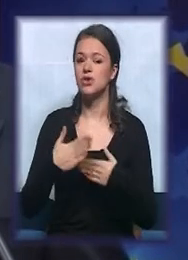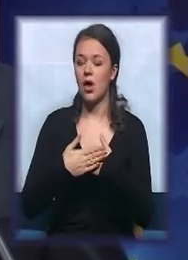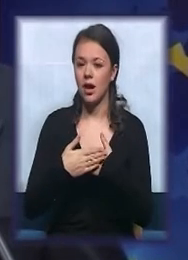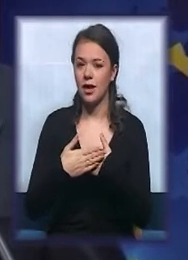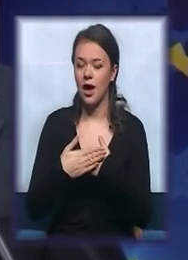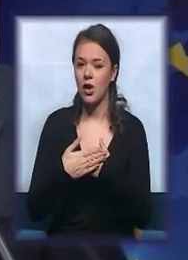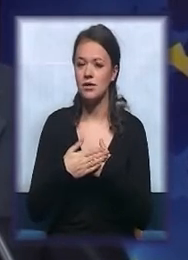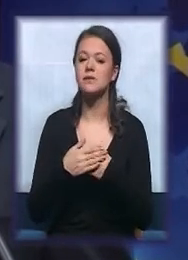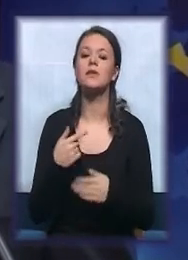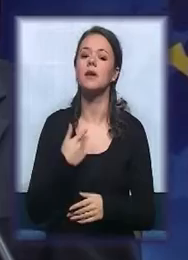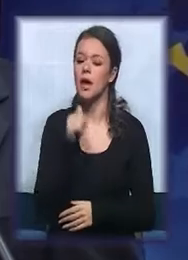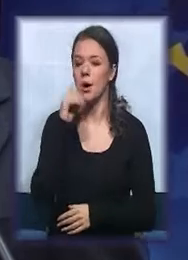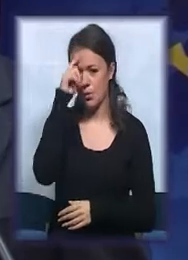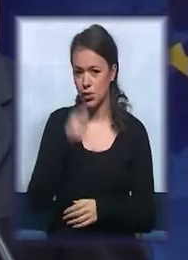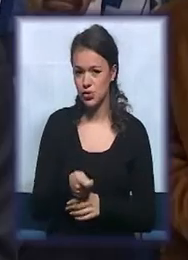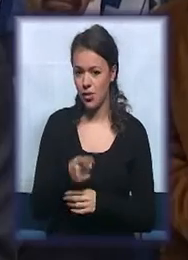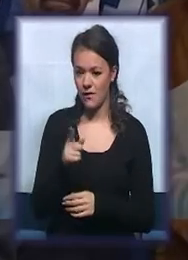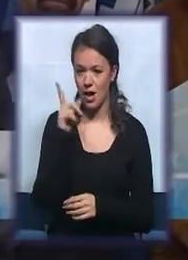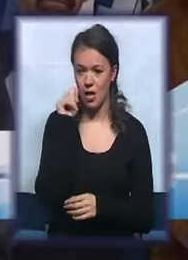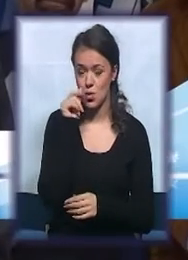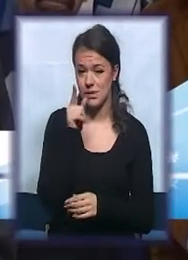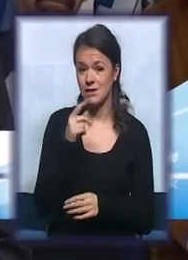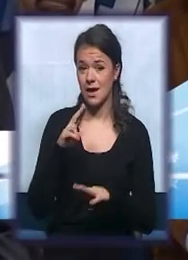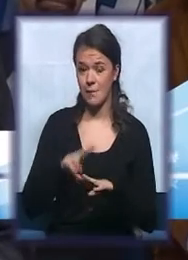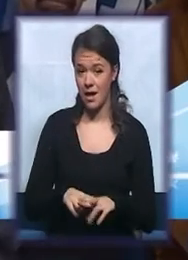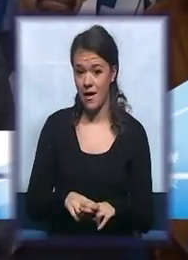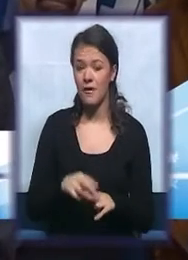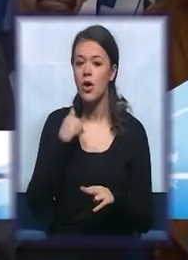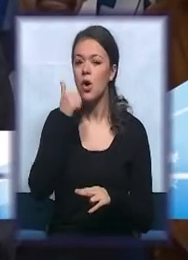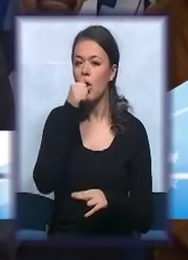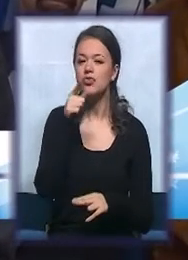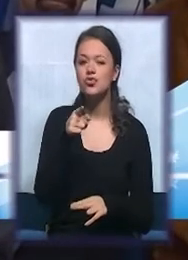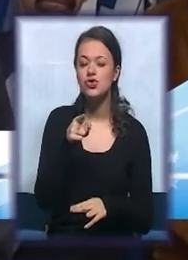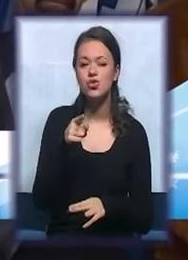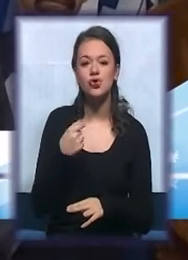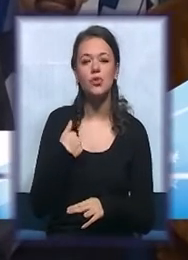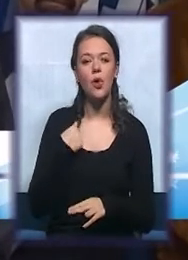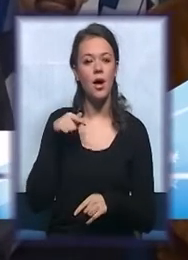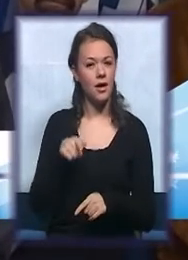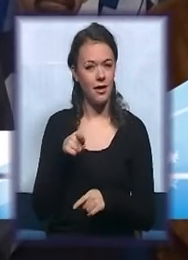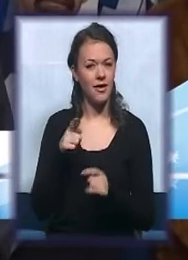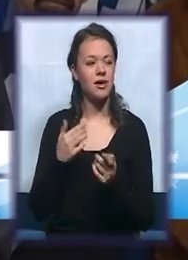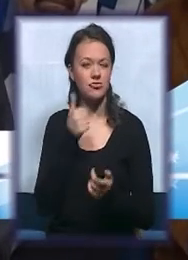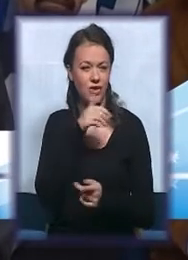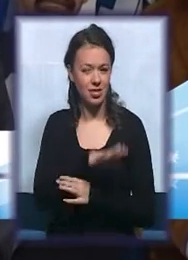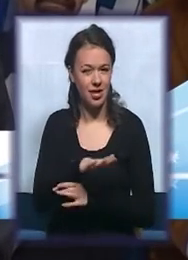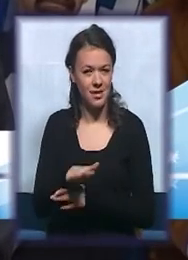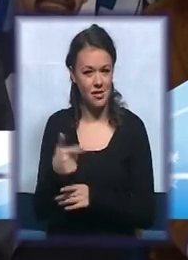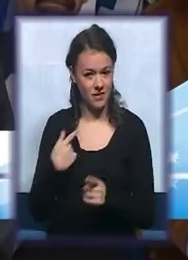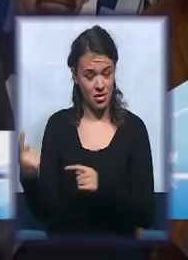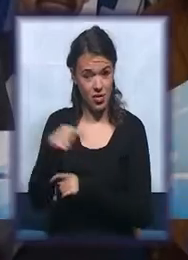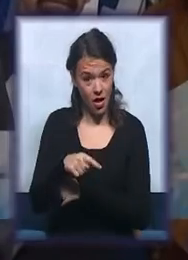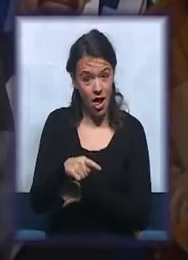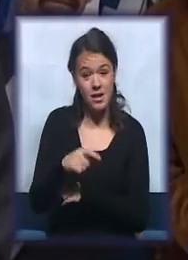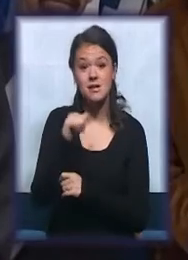tolerancije i poštovanja ljudskih prava. I ono što sad čujete kao aplauze majki čija deca ovde dolaze